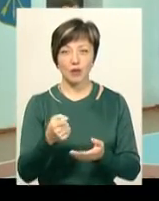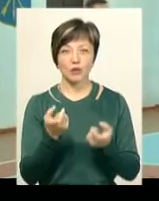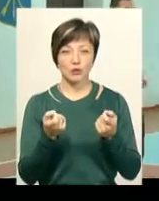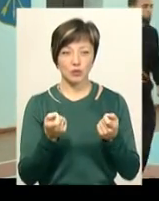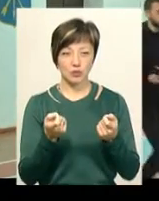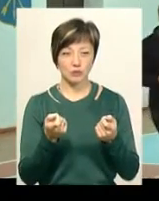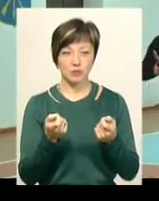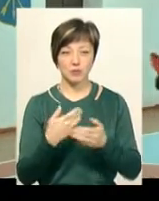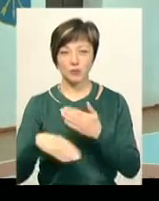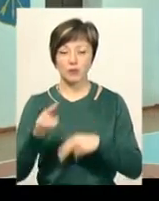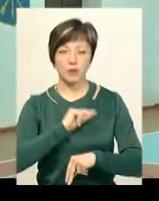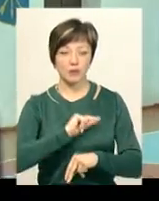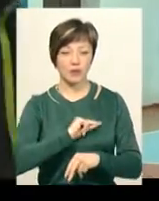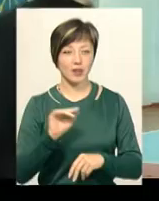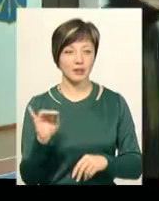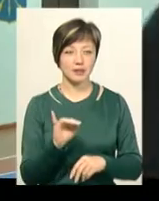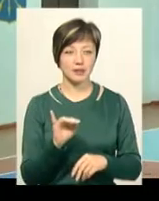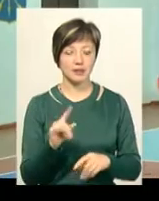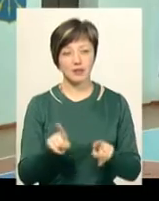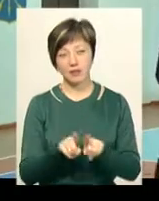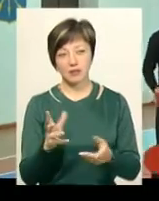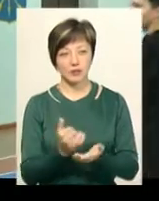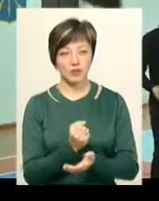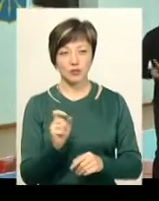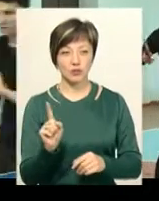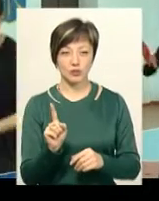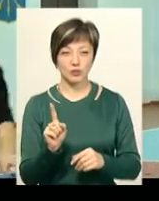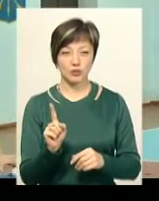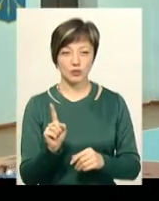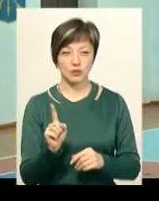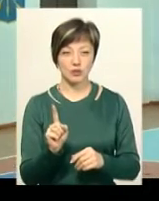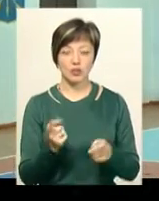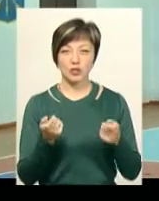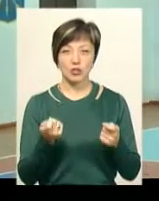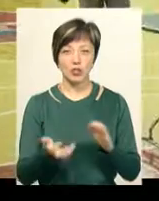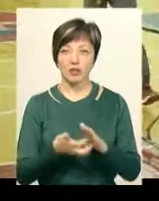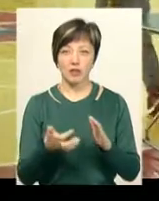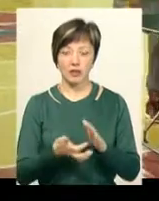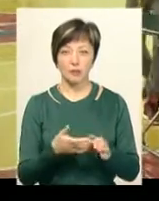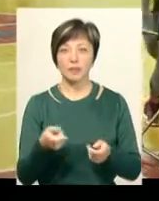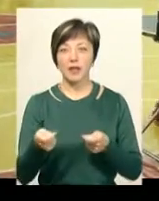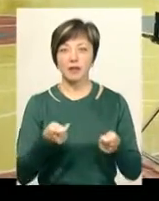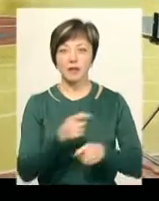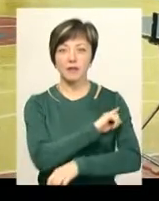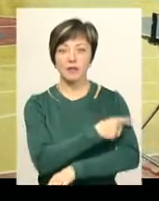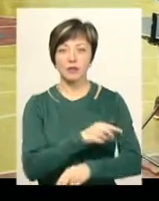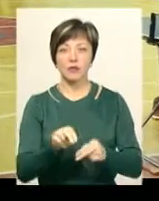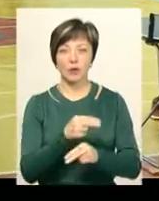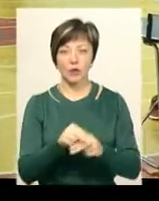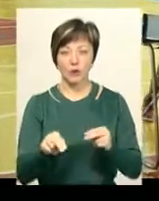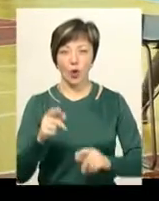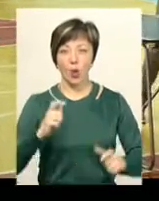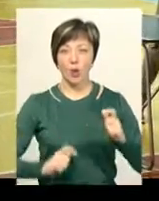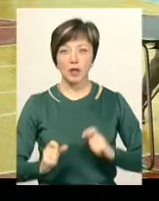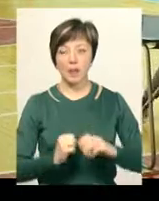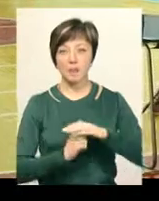пішов працювати і так вийшло, що трішечки не хватило. Керівник фізичного виховання політехнічного